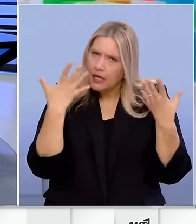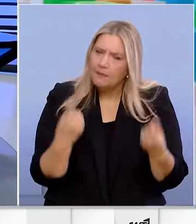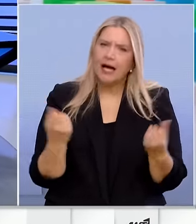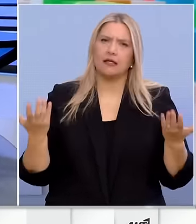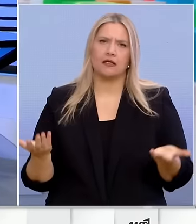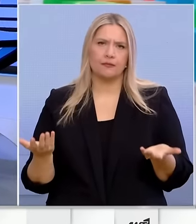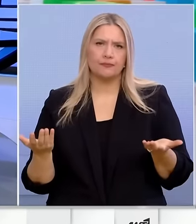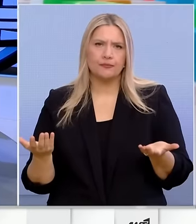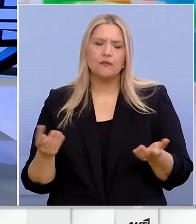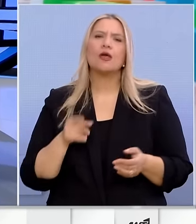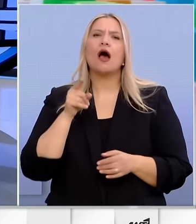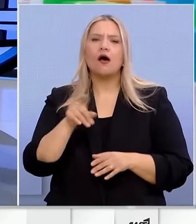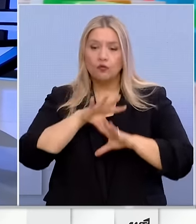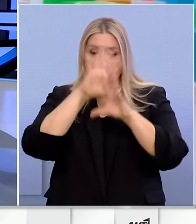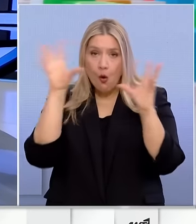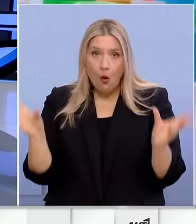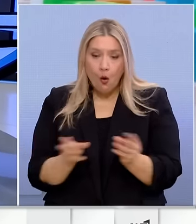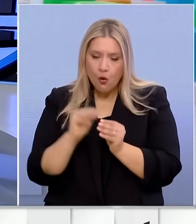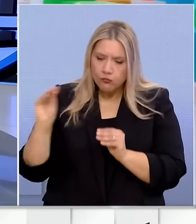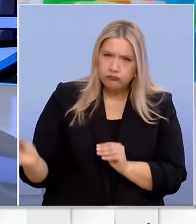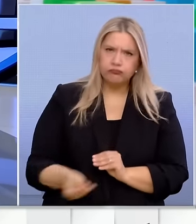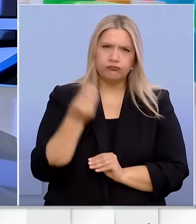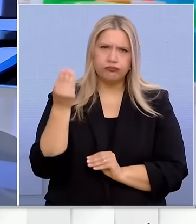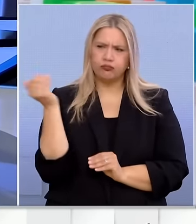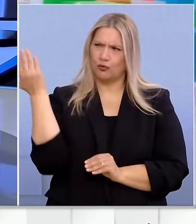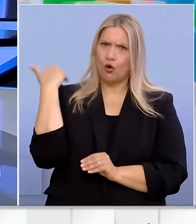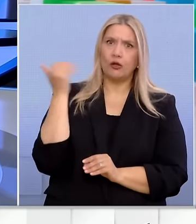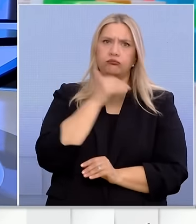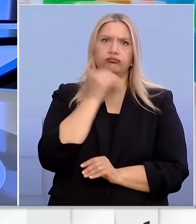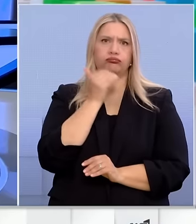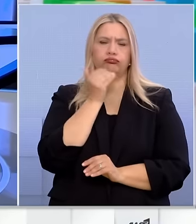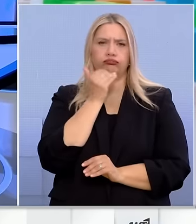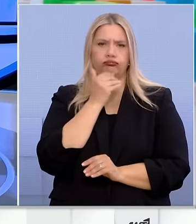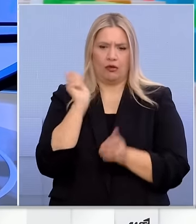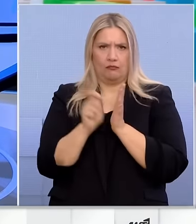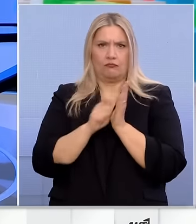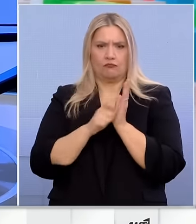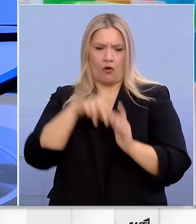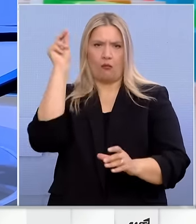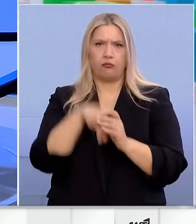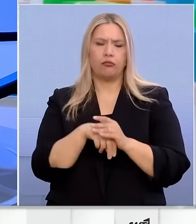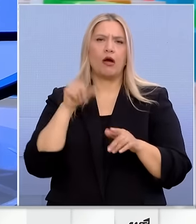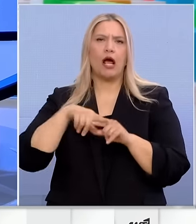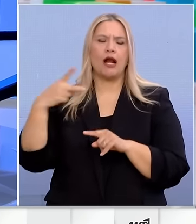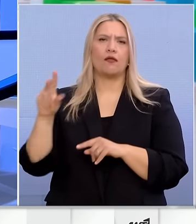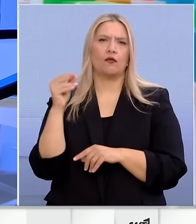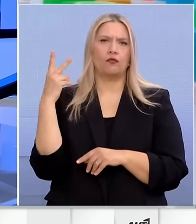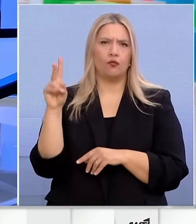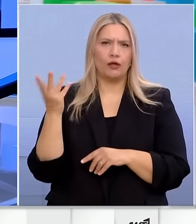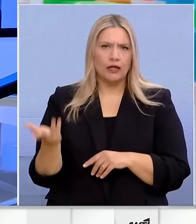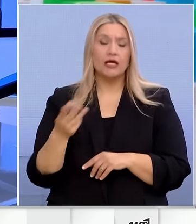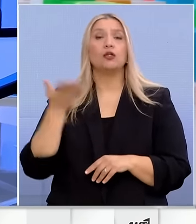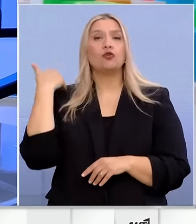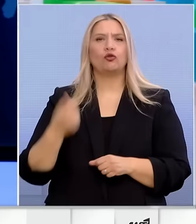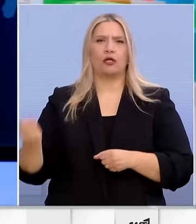αυτό έγινε όλη αυτή η ιστορία έτσι πολύ εσπευσμένα τότε να ψηφιστεί η συνθήκη από την κυβέρνηση του